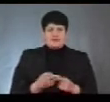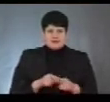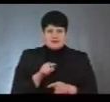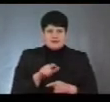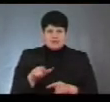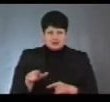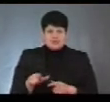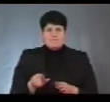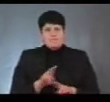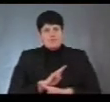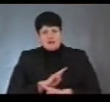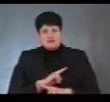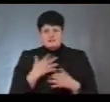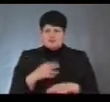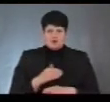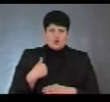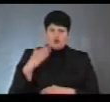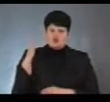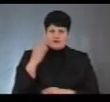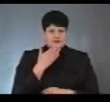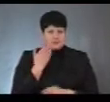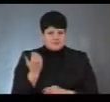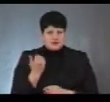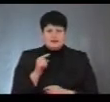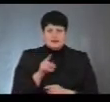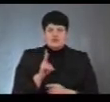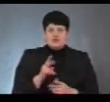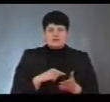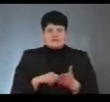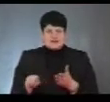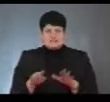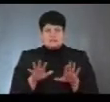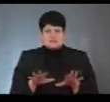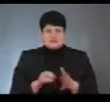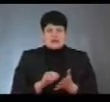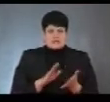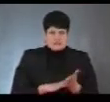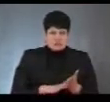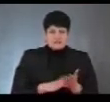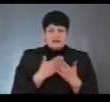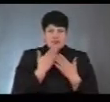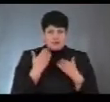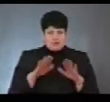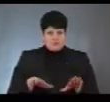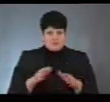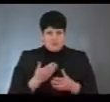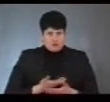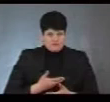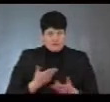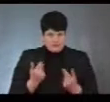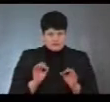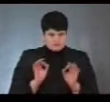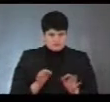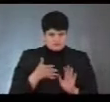померли і вже не голосують, так? І ті, які знялися з місця реєстрації. Тобто, не мають місця проживання. Правильно я розумію? Так,